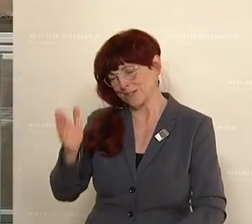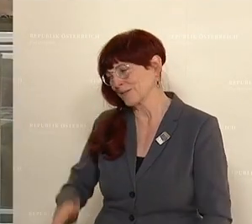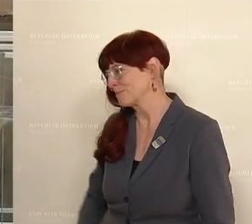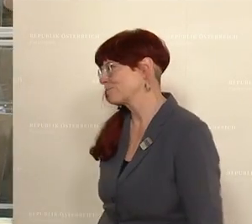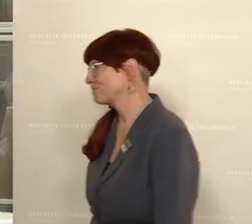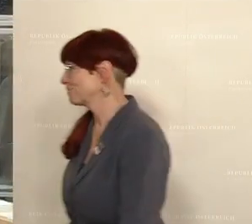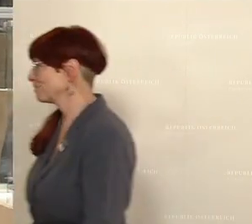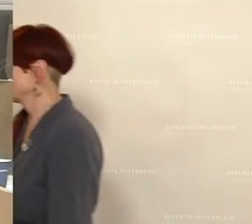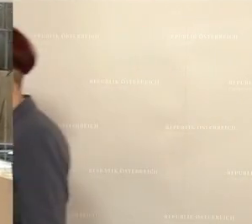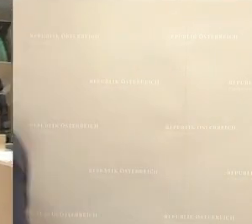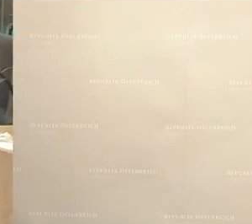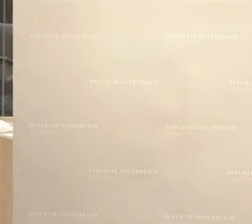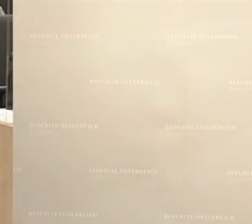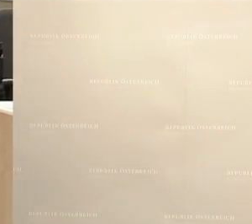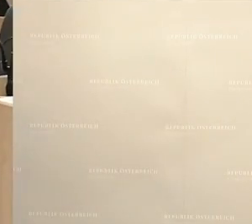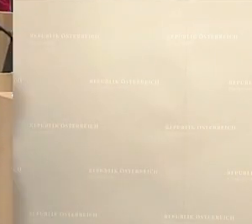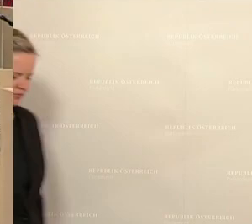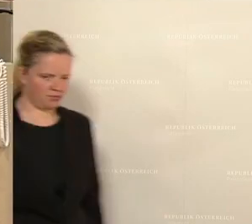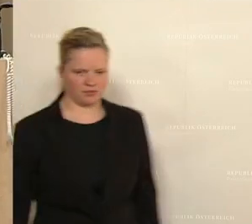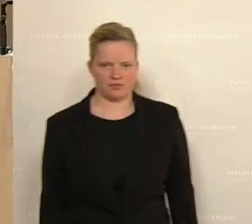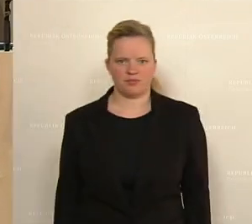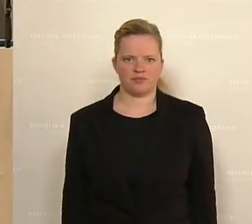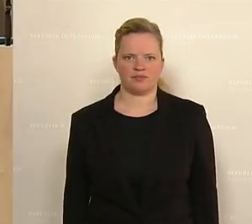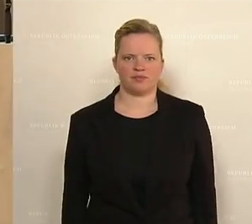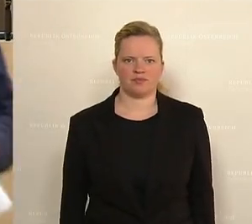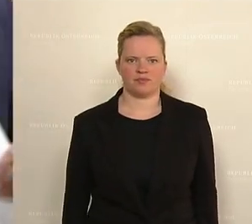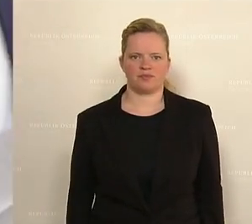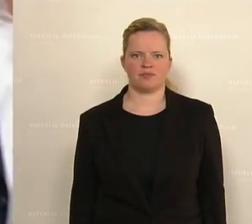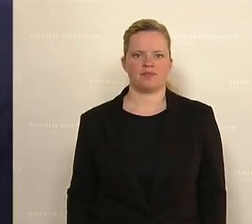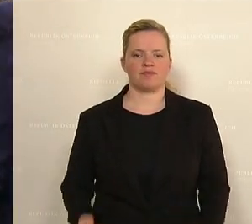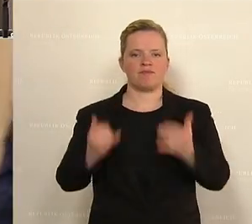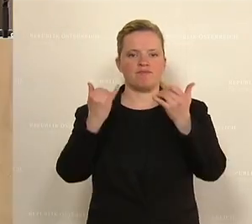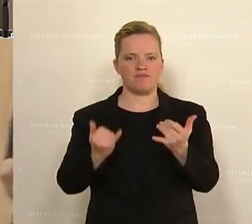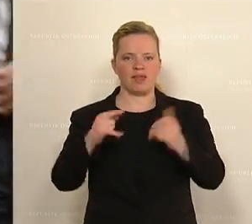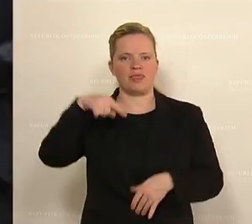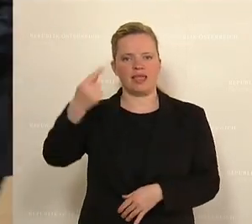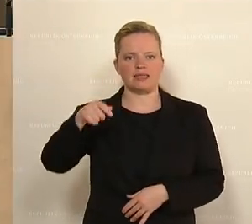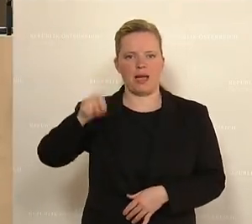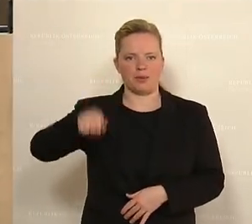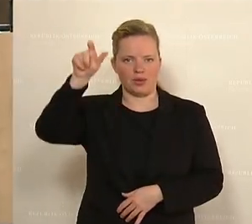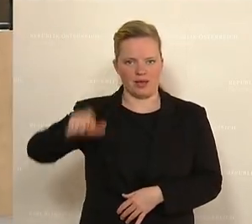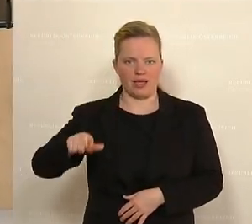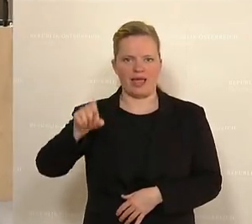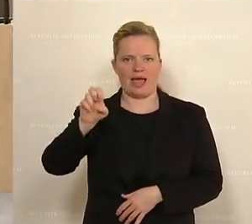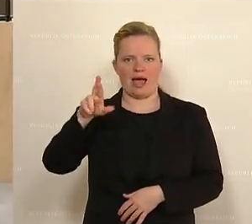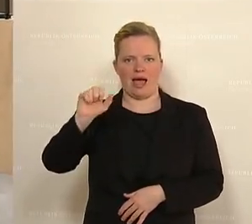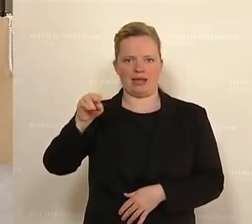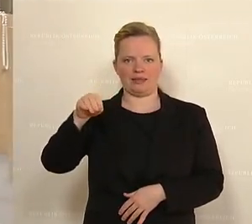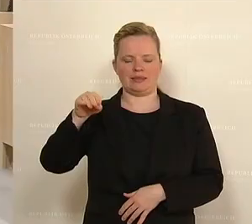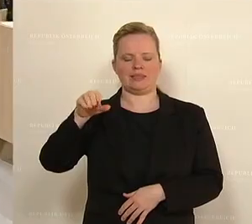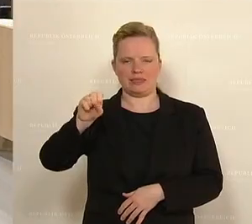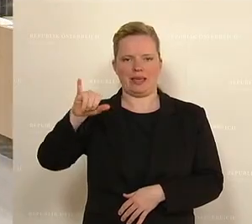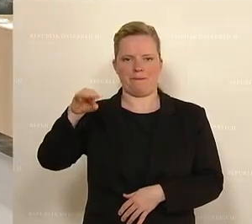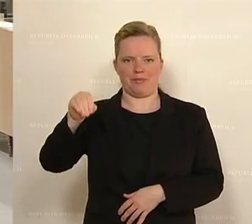Fabian, das Programm, mit dem das Familienbeihilfeverfahren weiterentwickelt werden soll, muss jetzt auf den Weg gebracht werden, um im Herbst starten zu